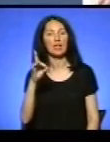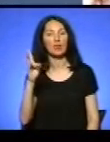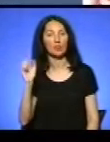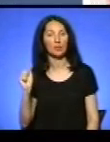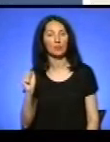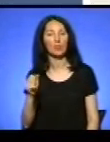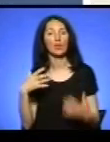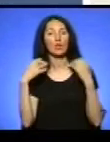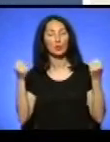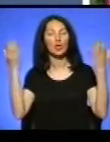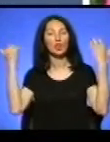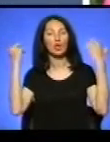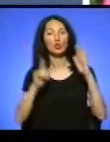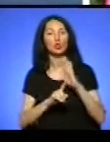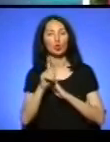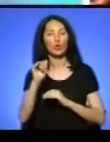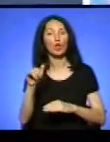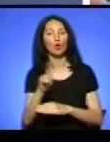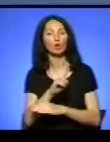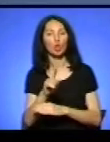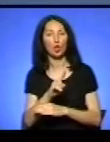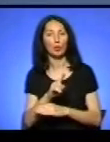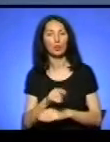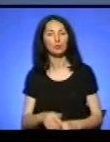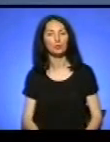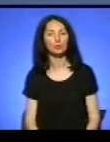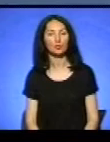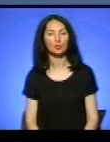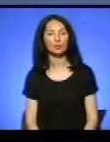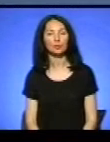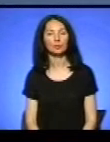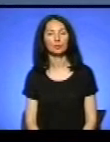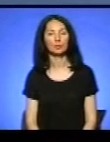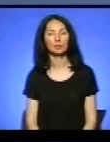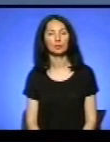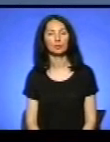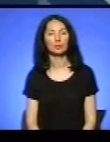Спортивні канікули стартували у Тернополі. Музика